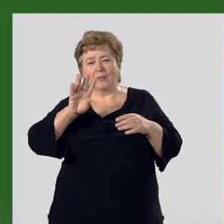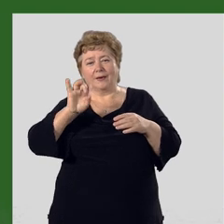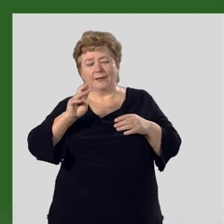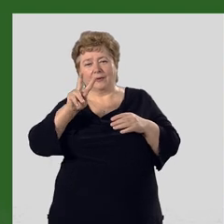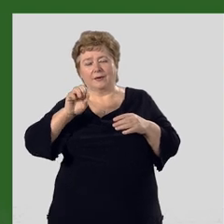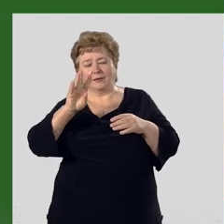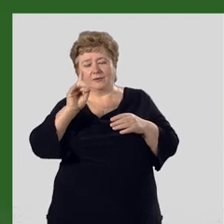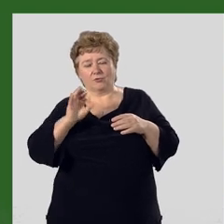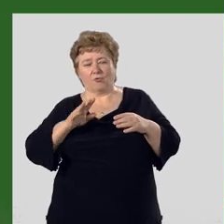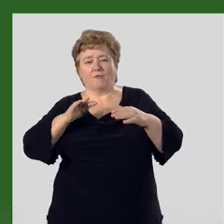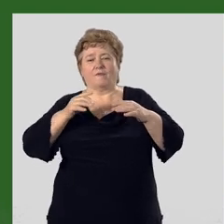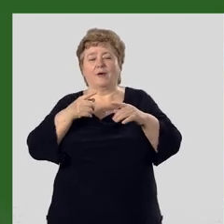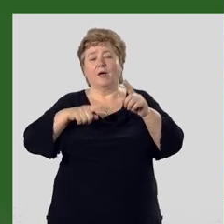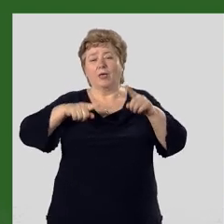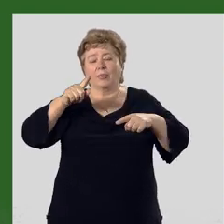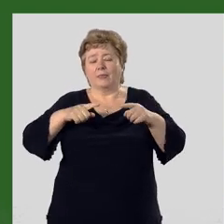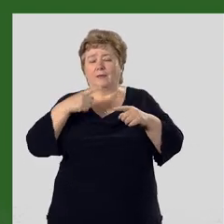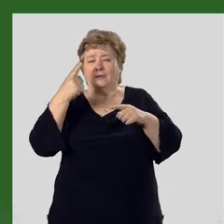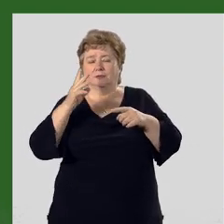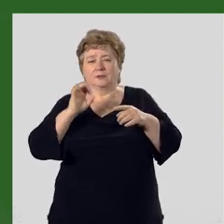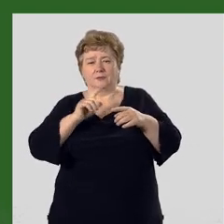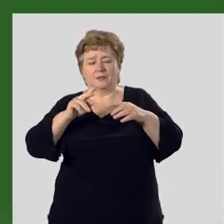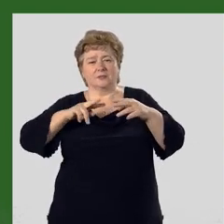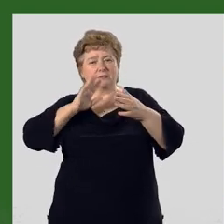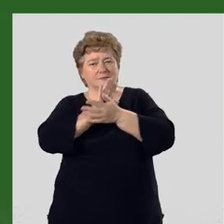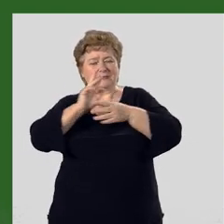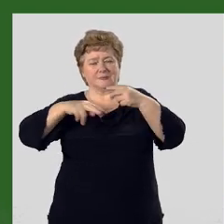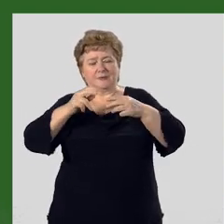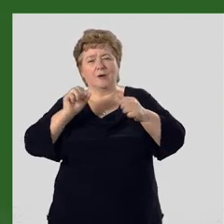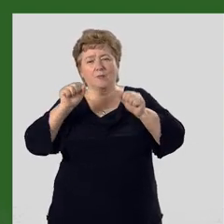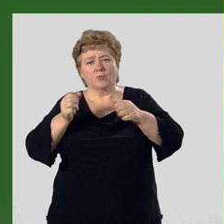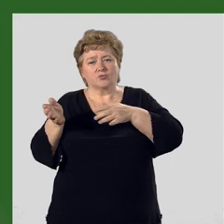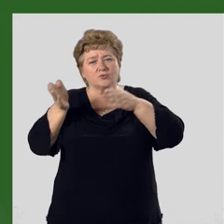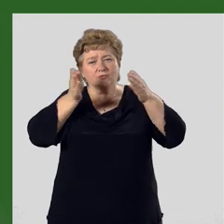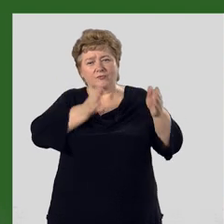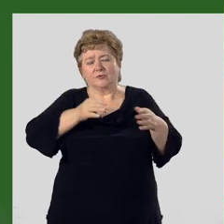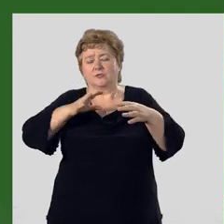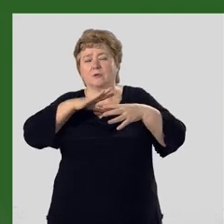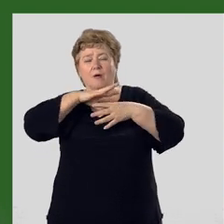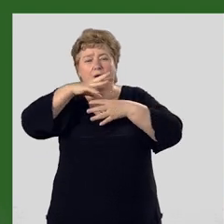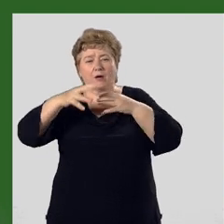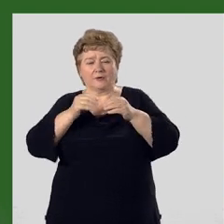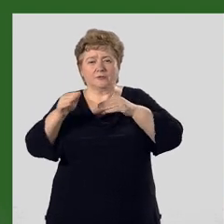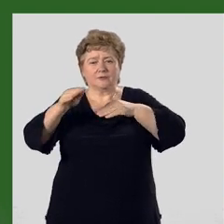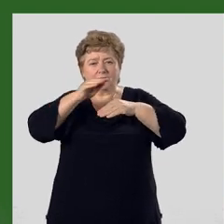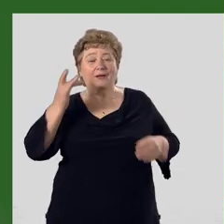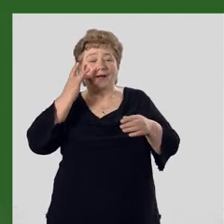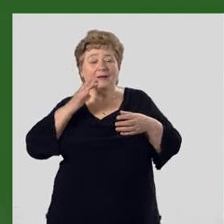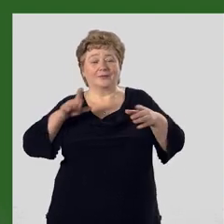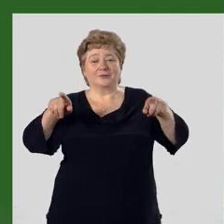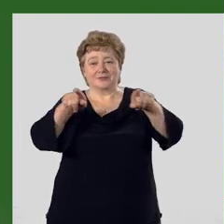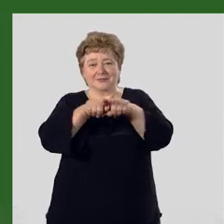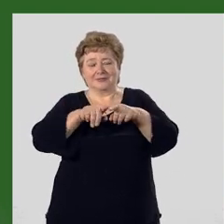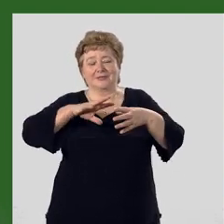-Ледникового. Иногда одноразовый сель может вынести такое количество наносов, которое